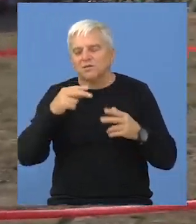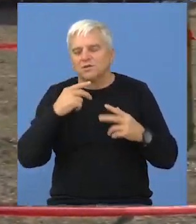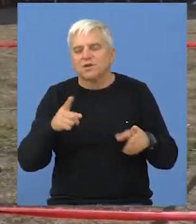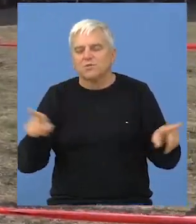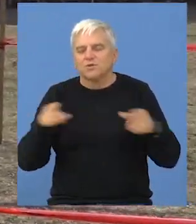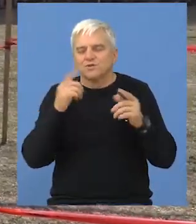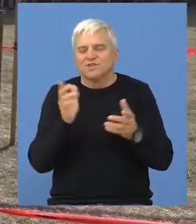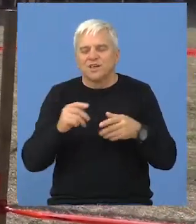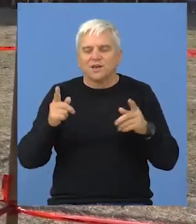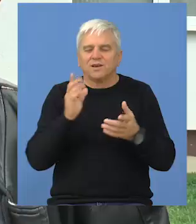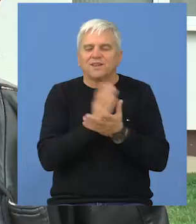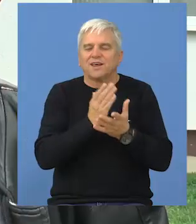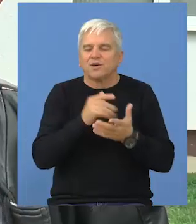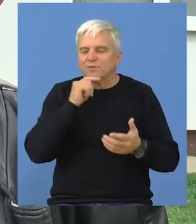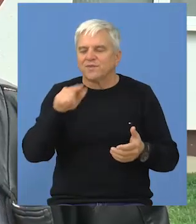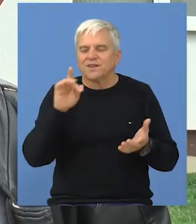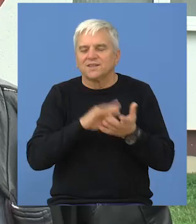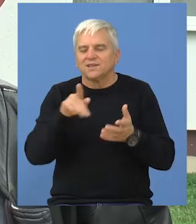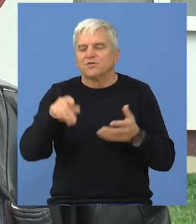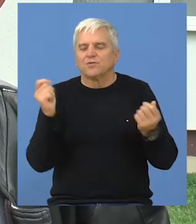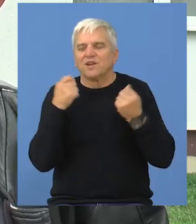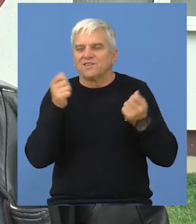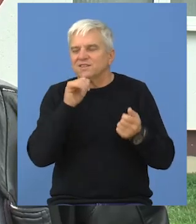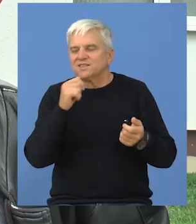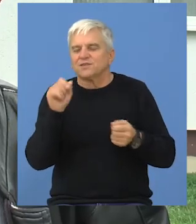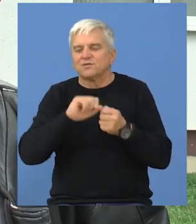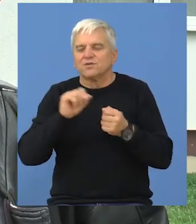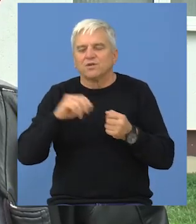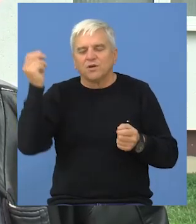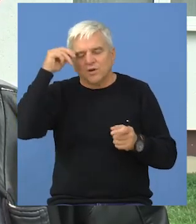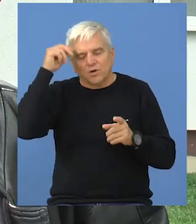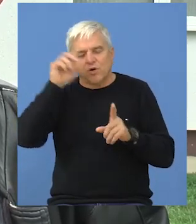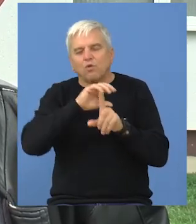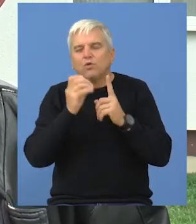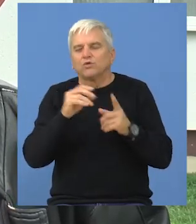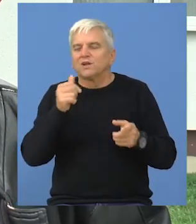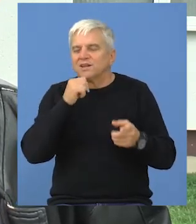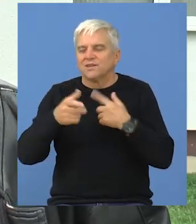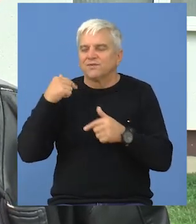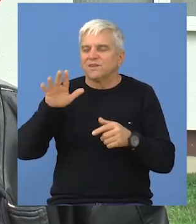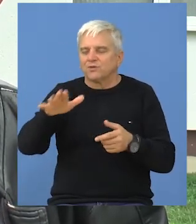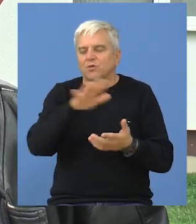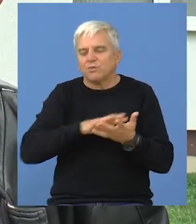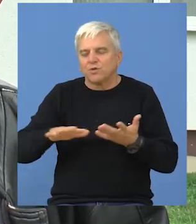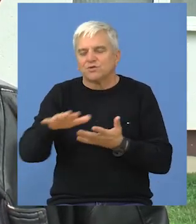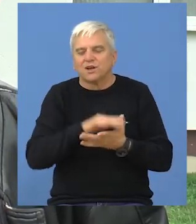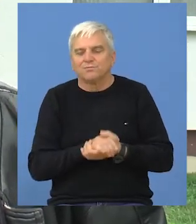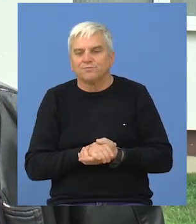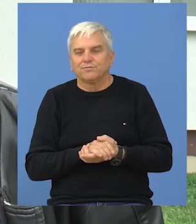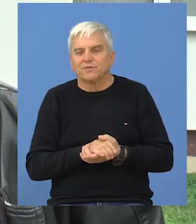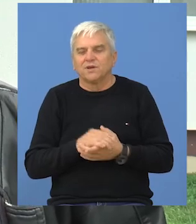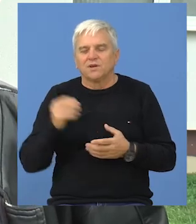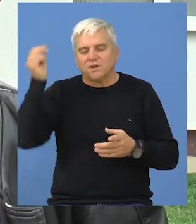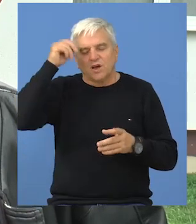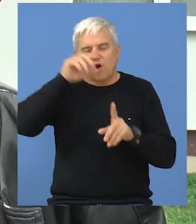gastronomski i muzički program. Silje ove manifestacije je od počuvanja kulturnog nasljeđa naroda sa ovih prostora.